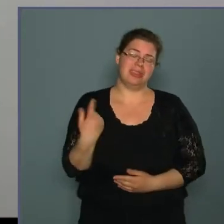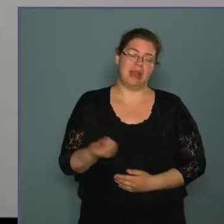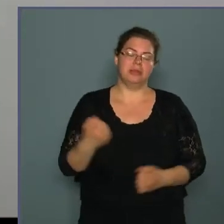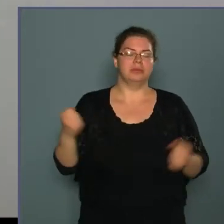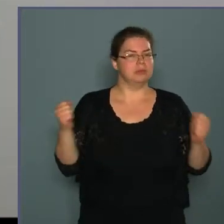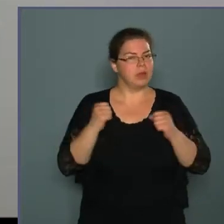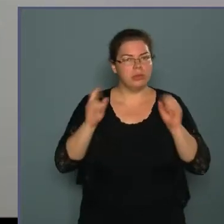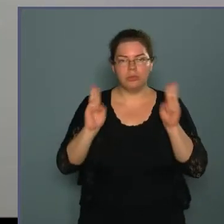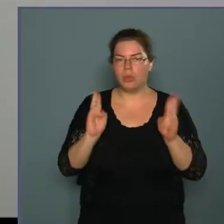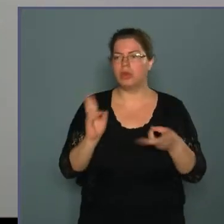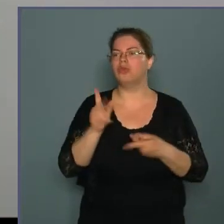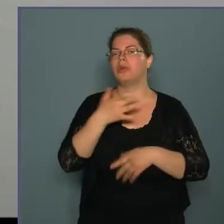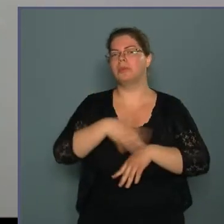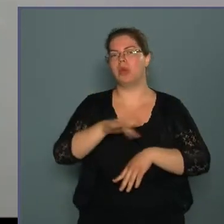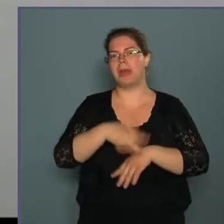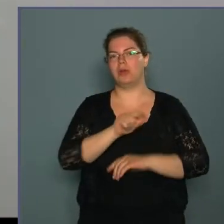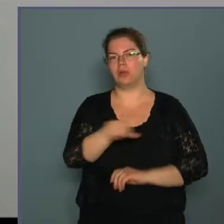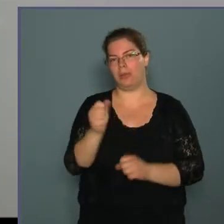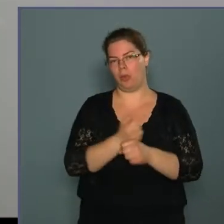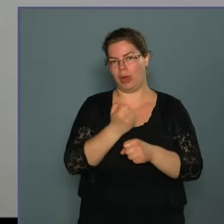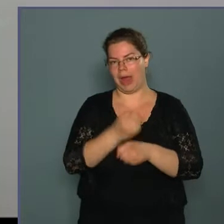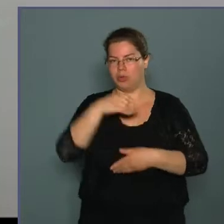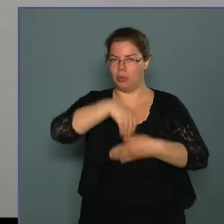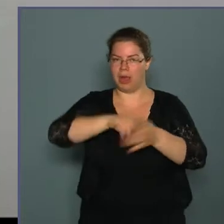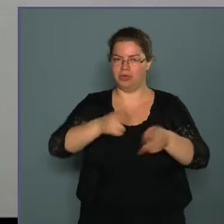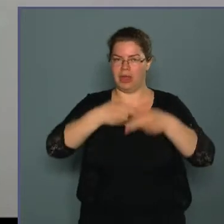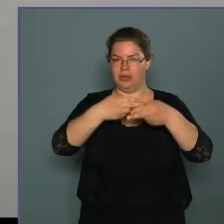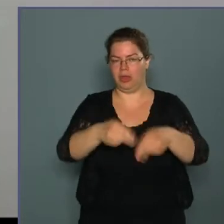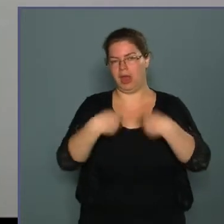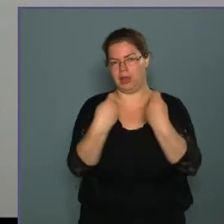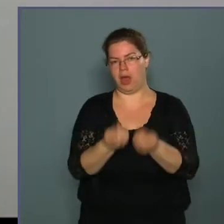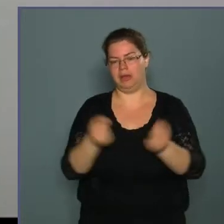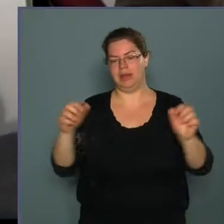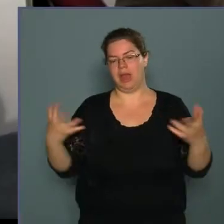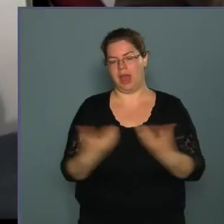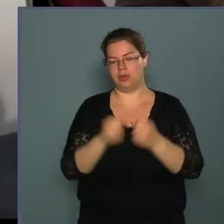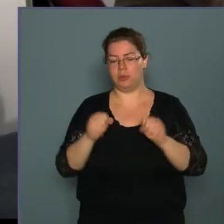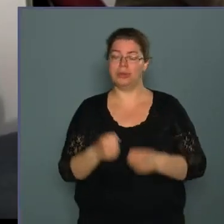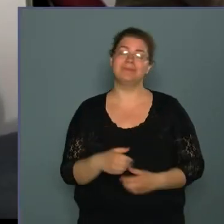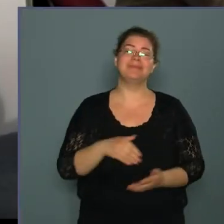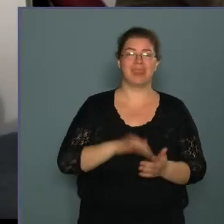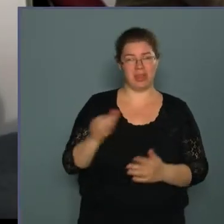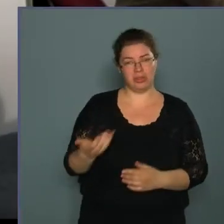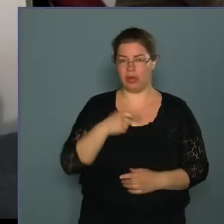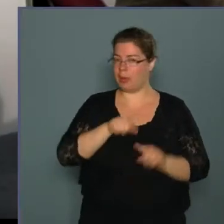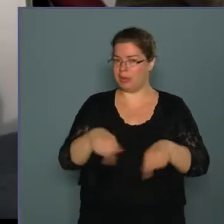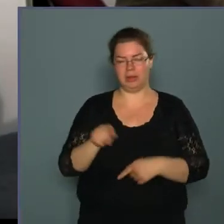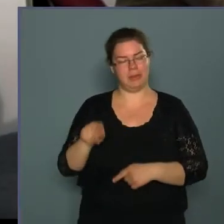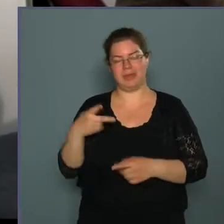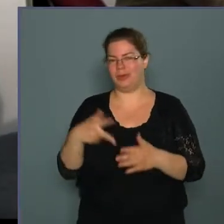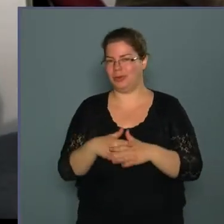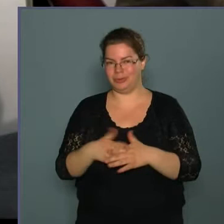borzasztó fontos, hogy próbáljunk meg az ő munkájukba segítséget nyújtani, együttműködni. Még akkor is a papíron ez nem az a nagy dolga.